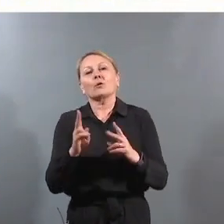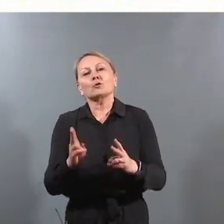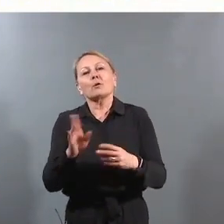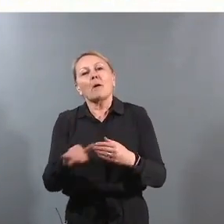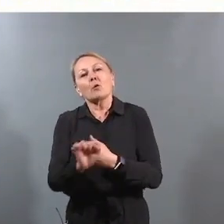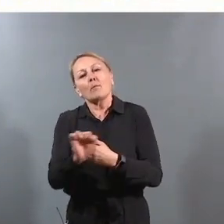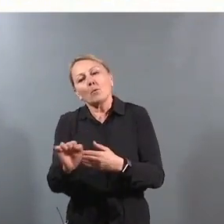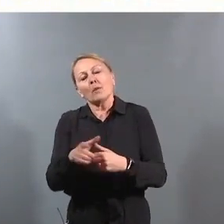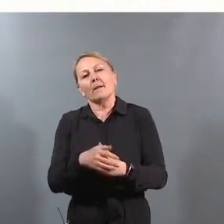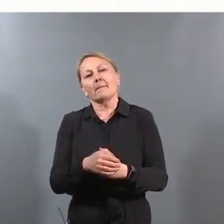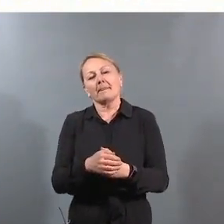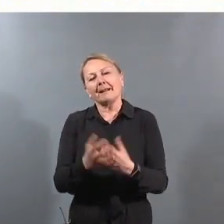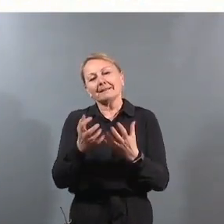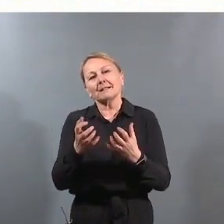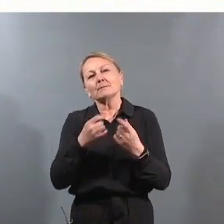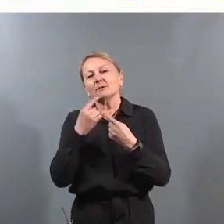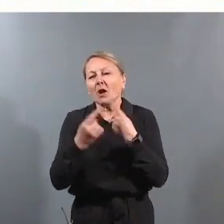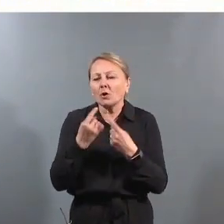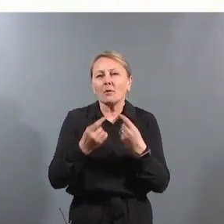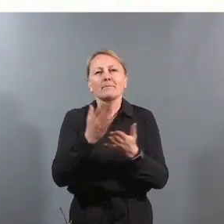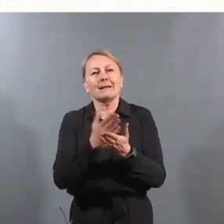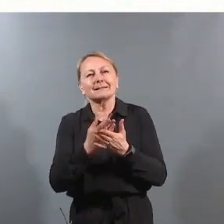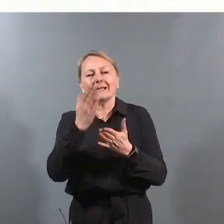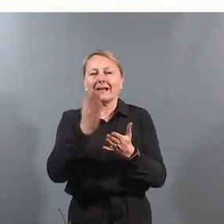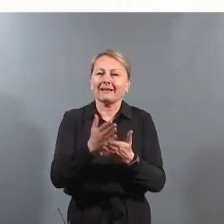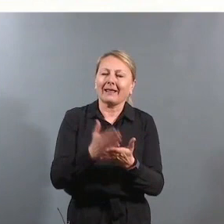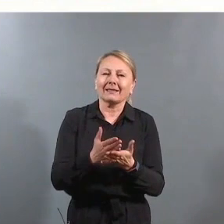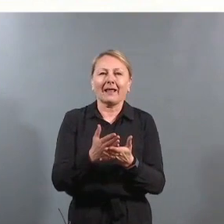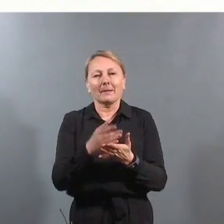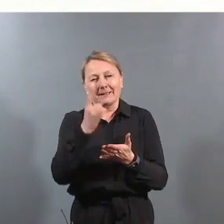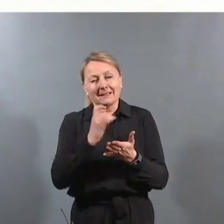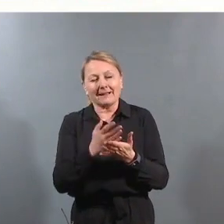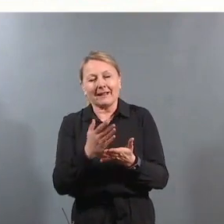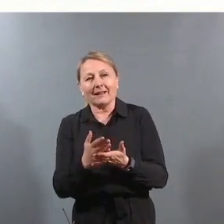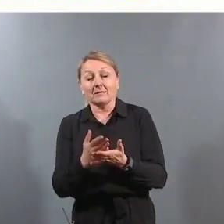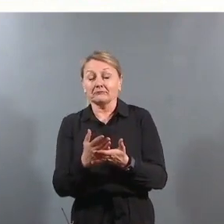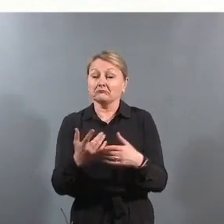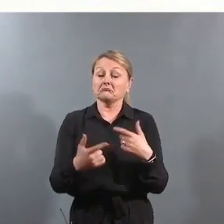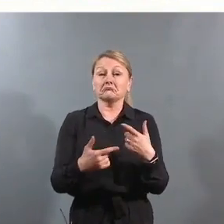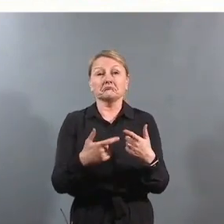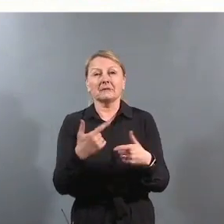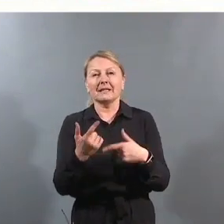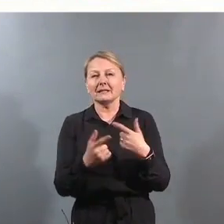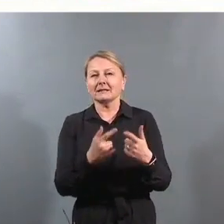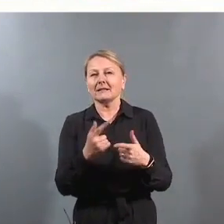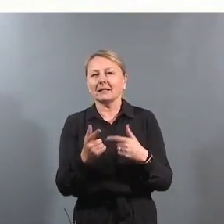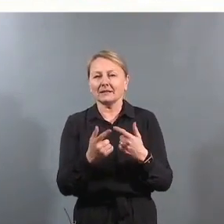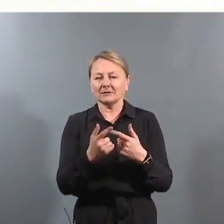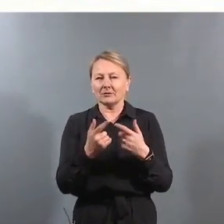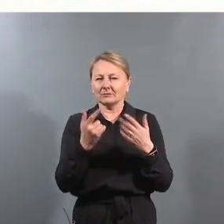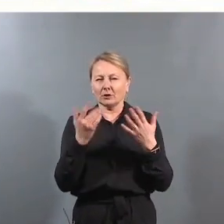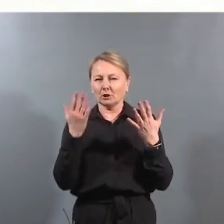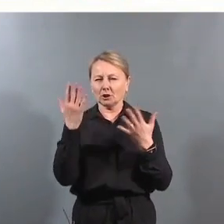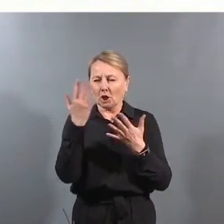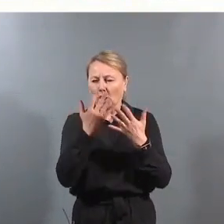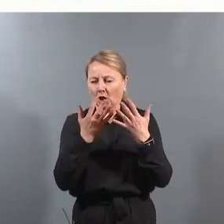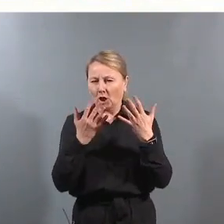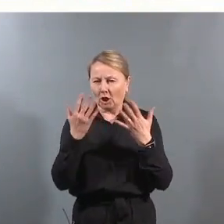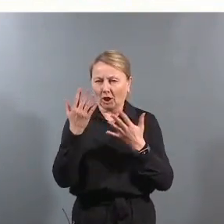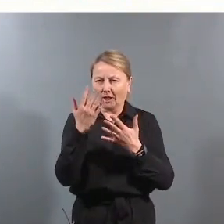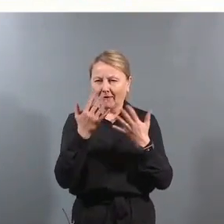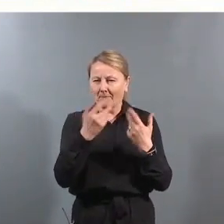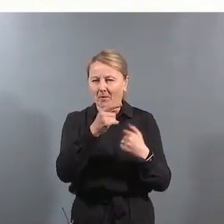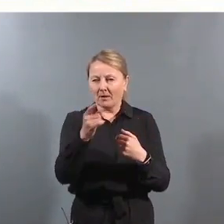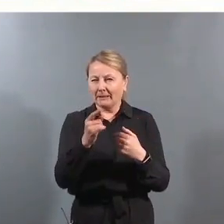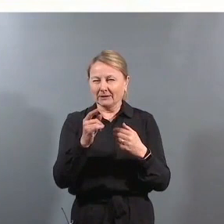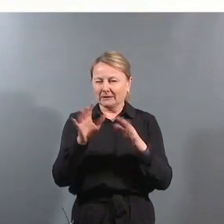interessant når man begynner å snakke om menneskerettigheter, så ser du at det går en sånn litt skygge foran øynene på mange, fordi at det